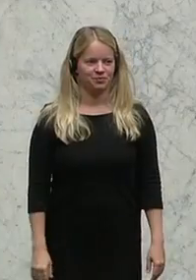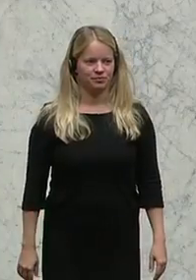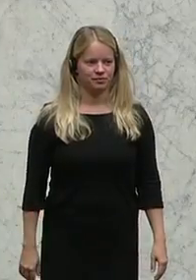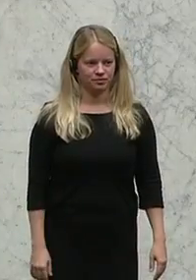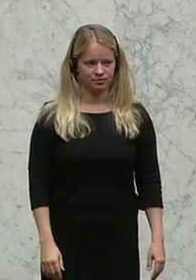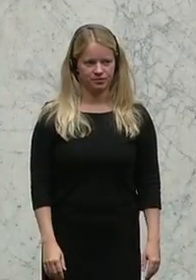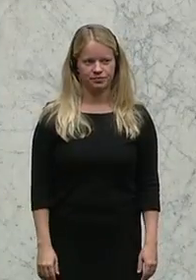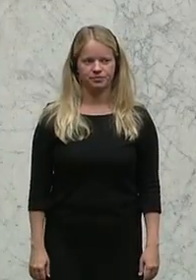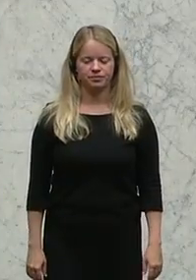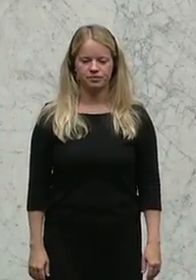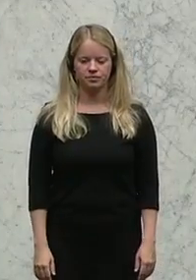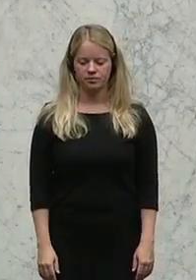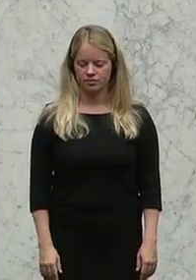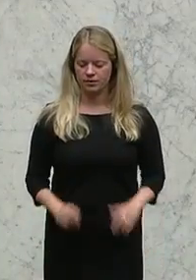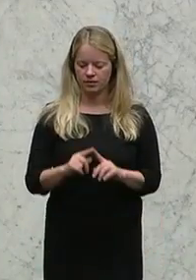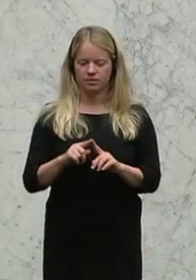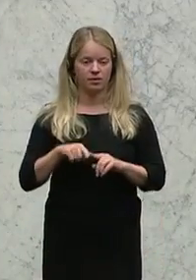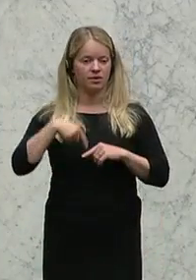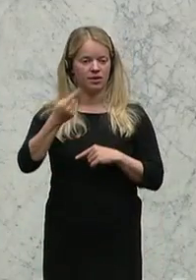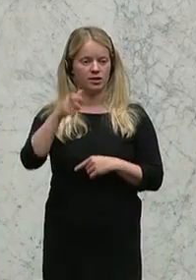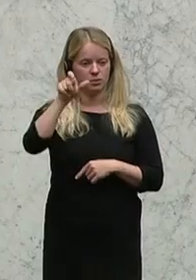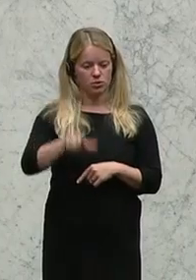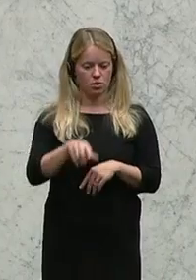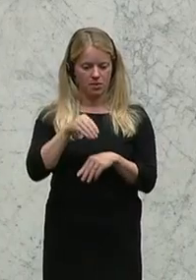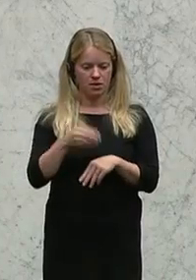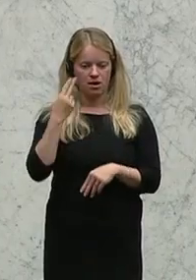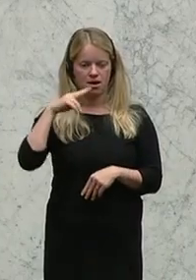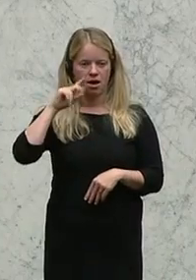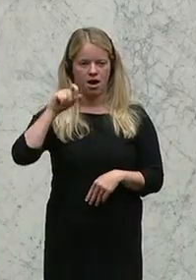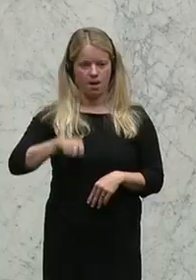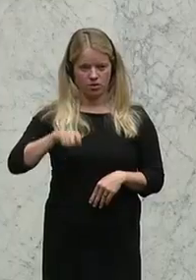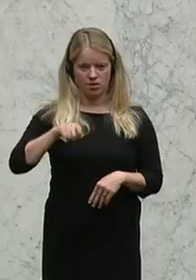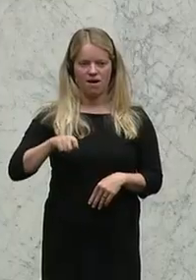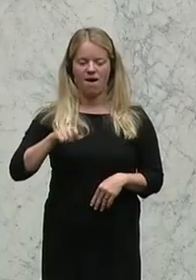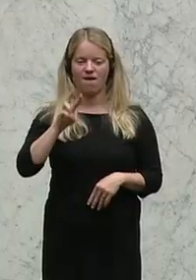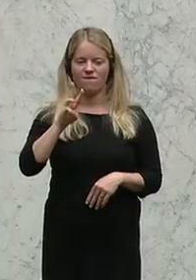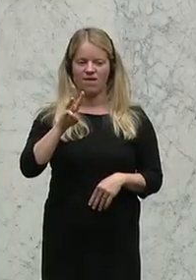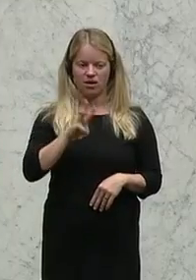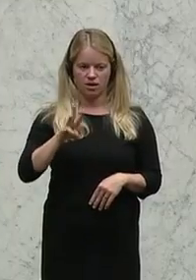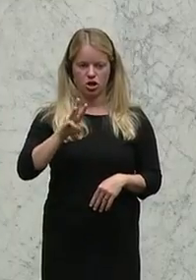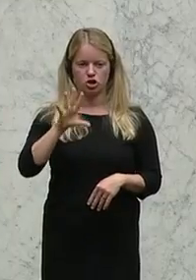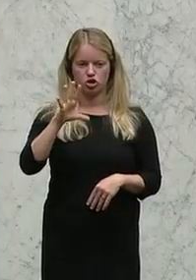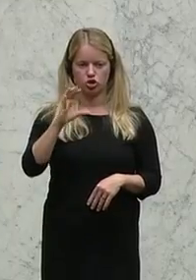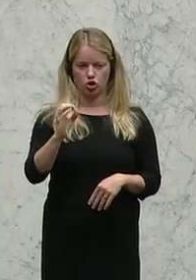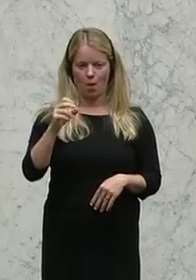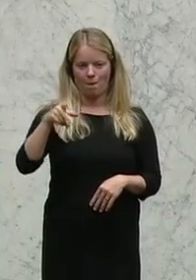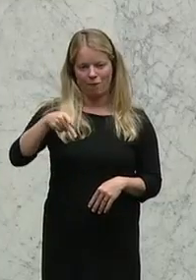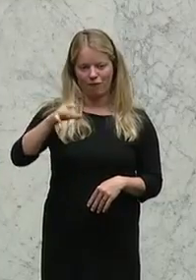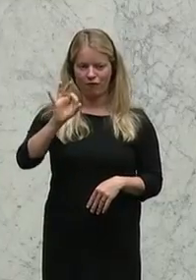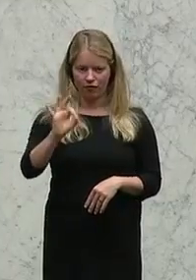Lichtenegger, Wirtschaftssprecherin der Grünen, fordert Transparenz und einen sorgsamen Umgang mit Steuergeldern, damit notwendige Reformen umgesetzt werden könnten.